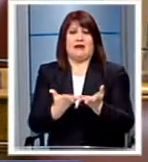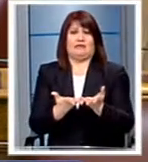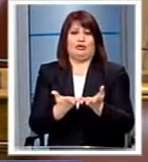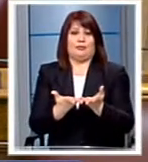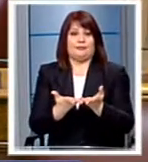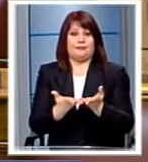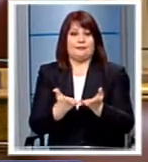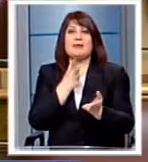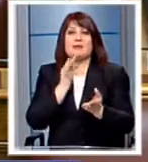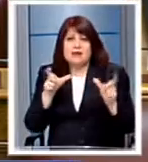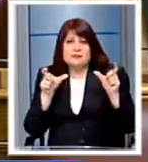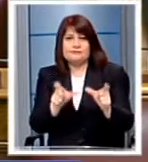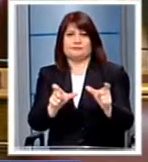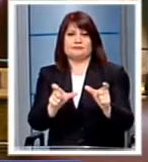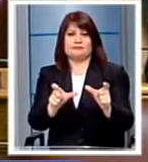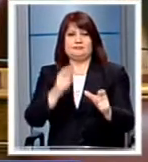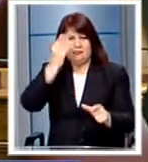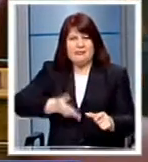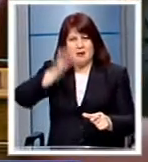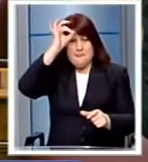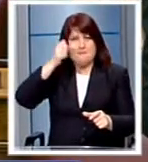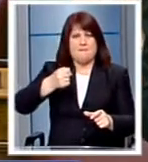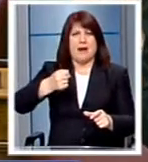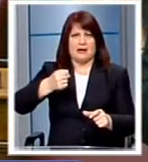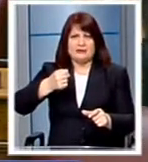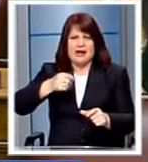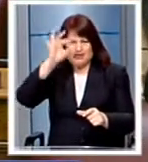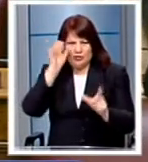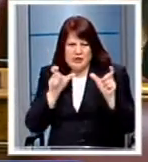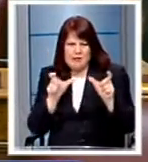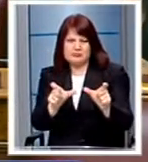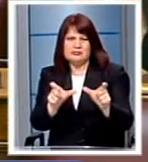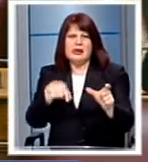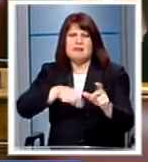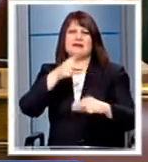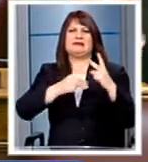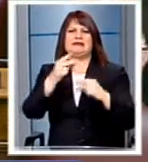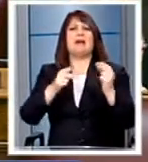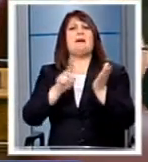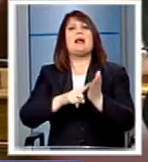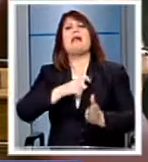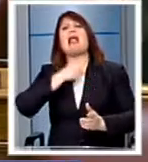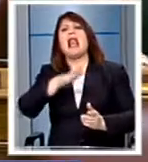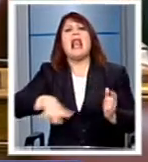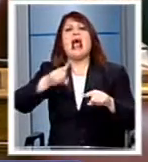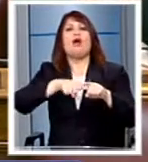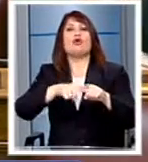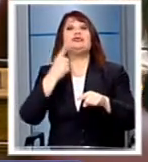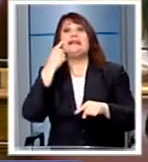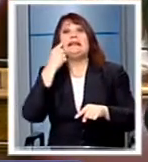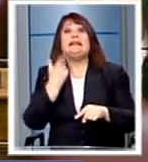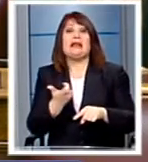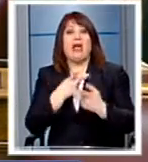δυνατόν υπό πολιορκία εδώ τον ΜΑΤ να συζητάμε. Πρέπει να ακουστεί η φωνή του λαού και να ακουστεί